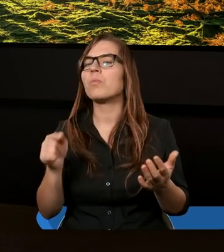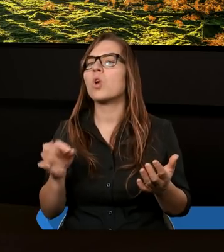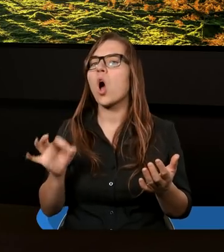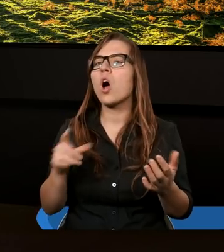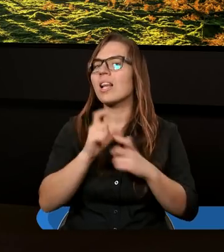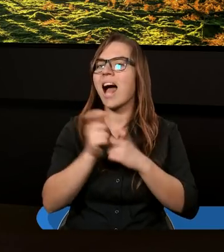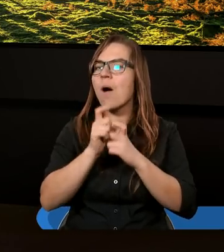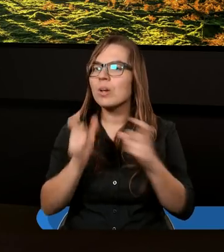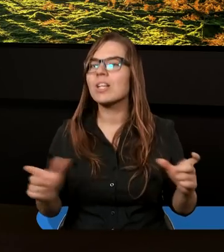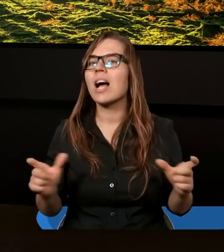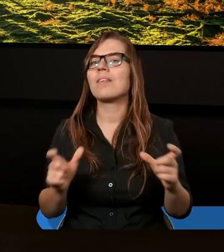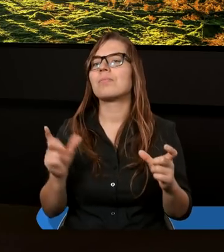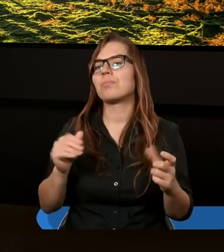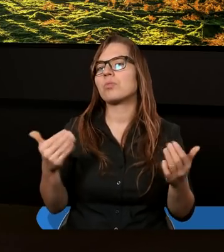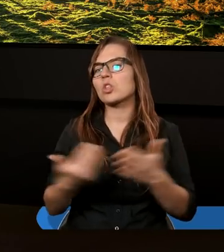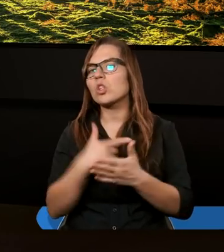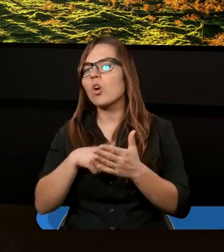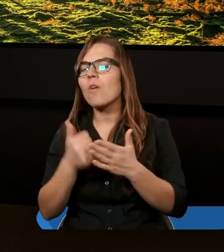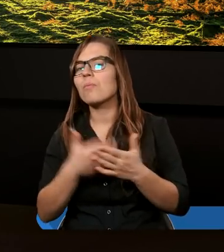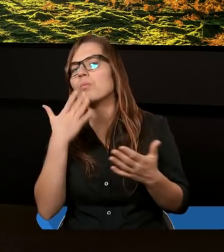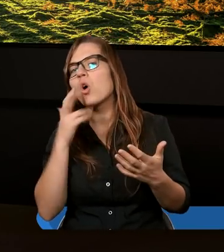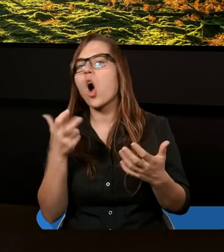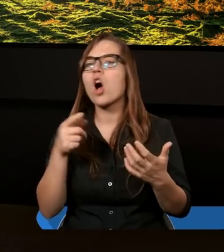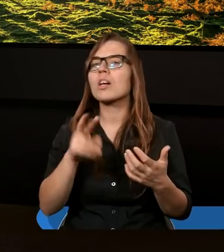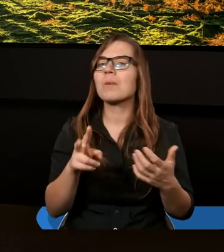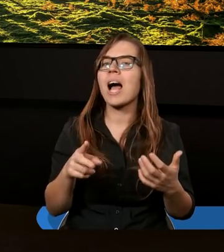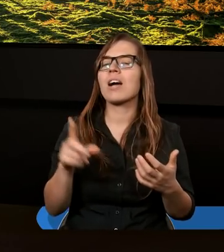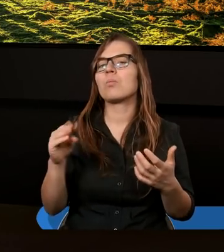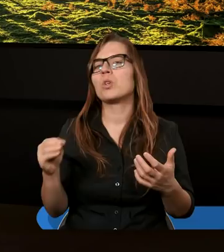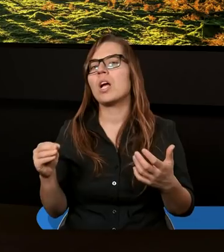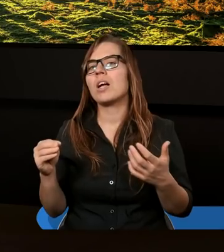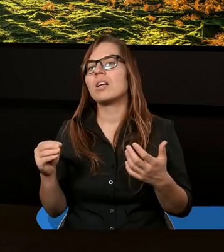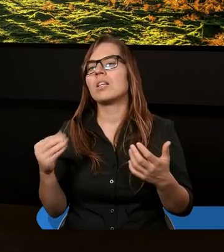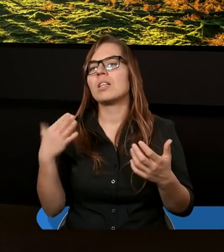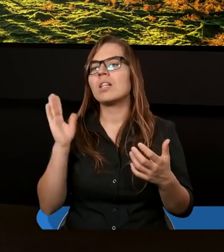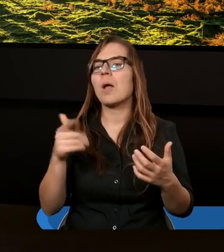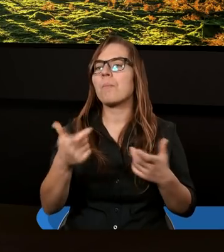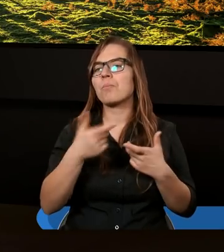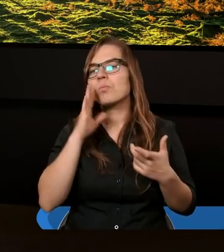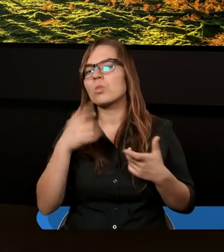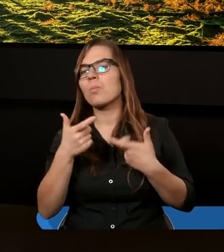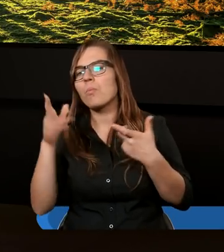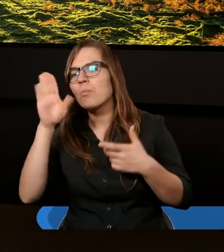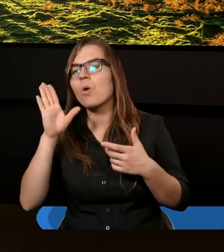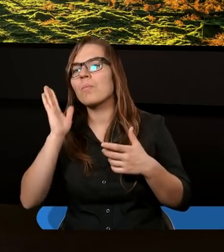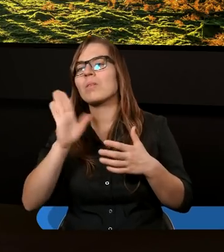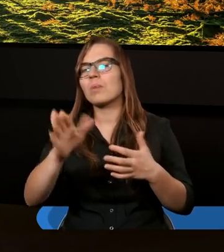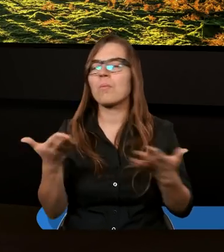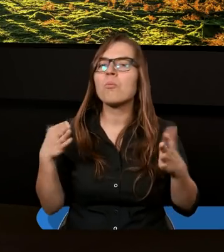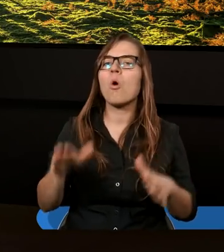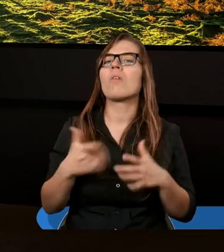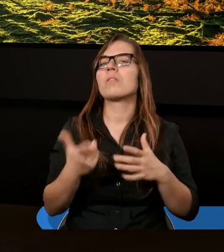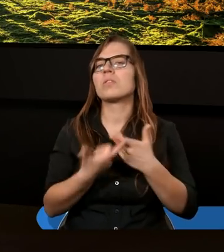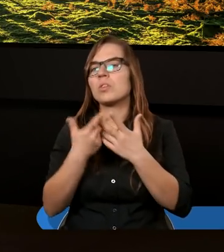cały czas, że Nowy Testament nie mówi o czymś takim, że jeżeli będziesz podążał za Bogiem, no to na pewno będziesz miał dużo